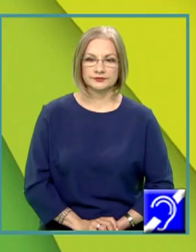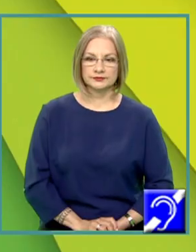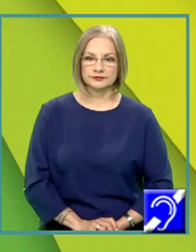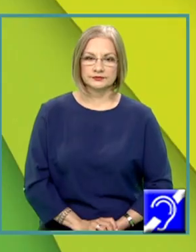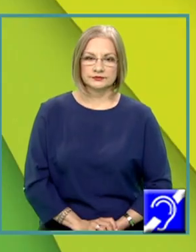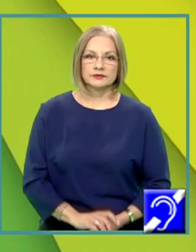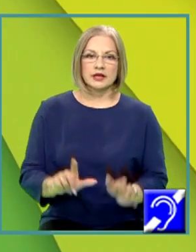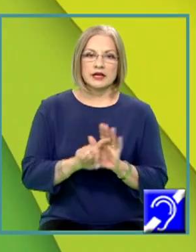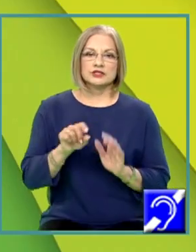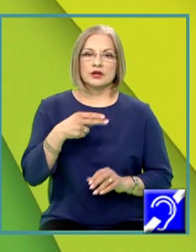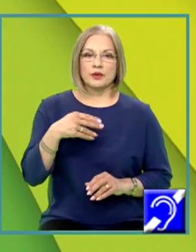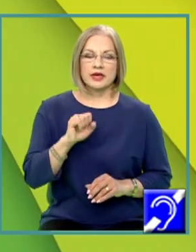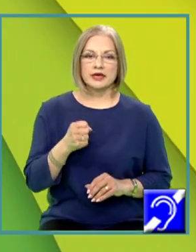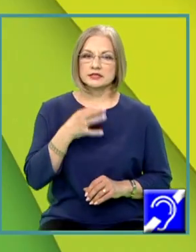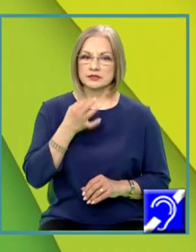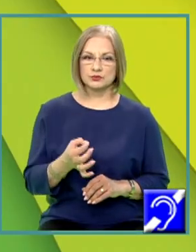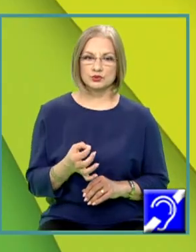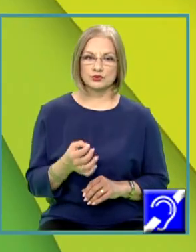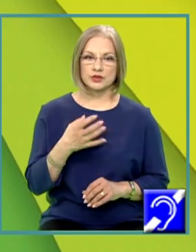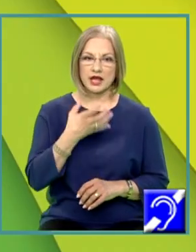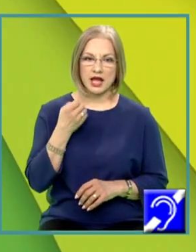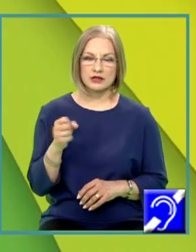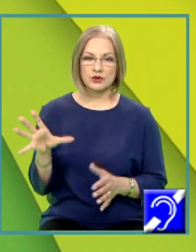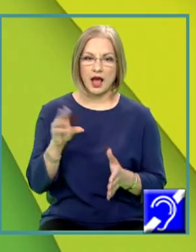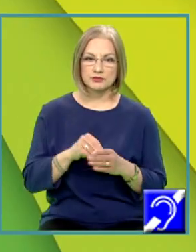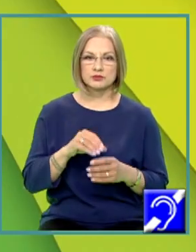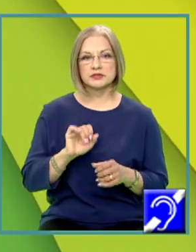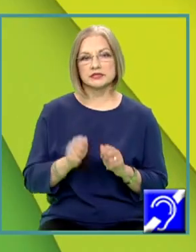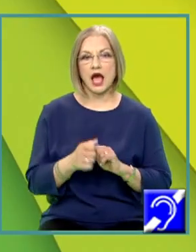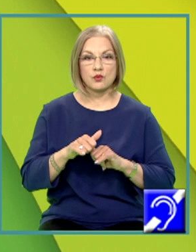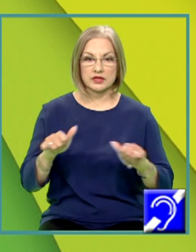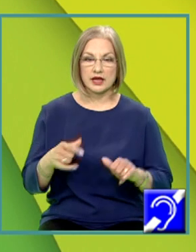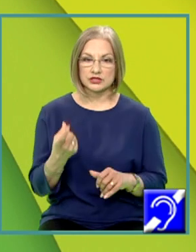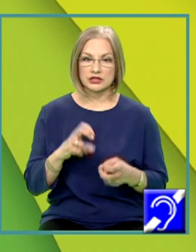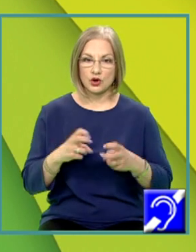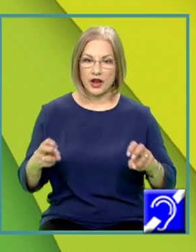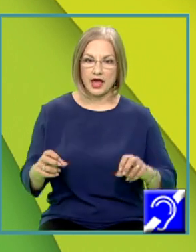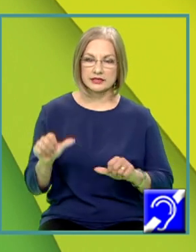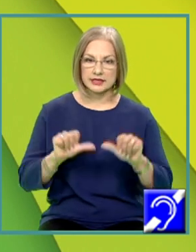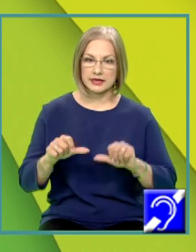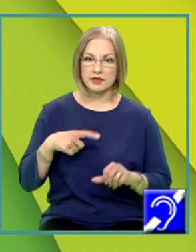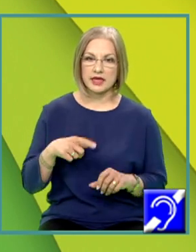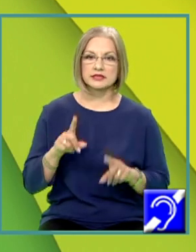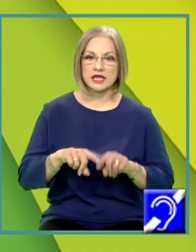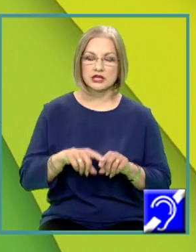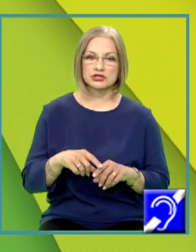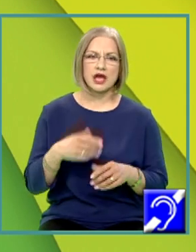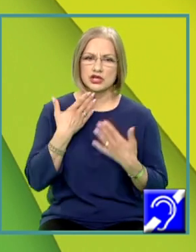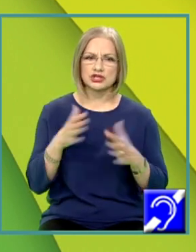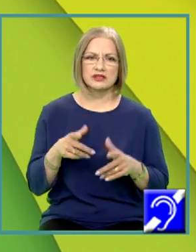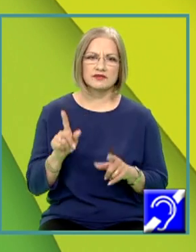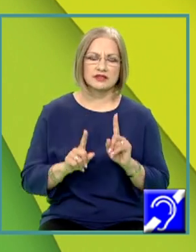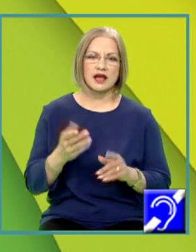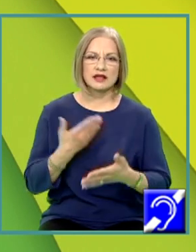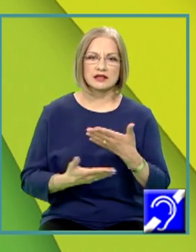Legea lui Hess ne spune căldura absorbită sau degajată într-o reacție chimică este aceeași indiferent